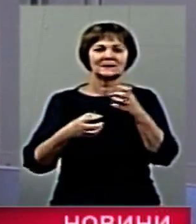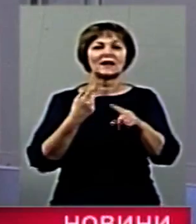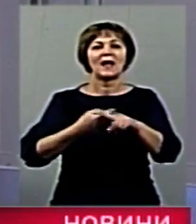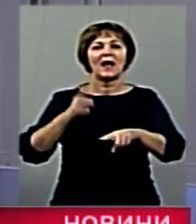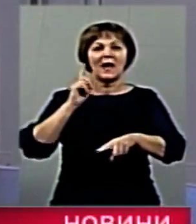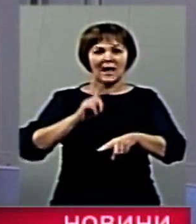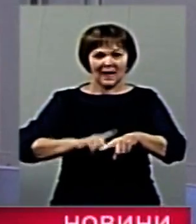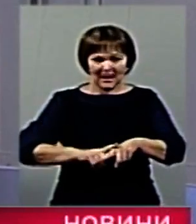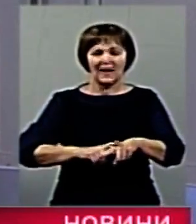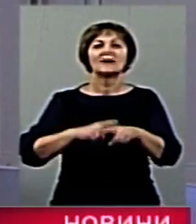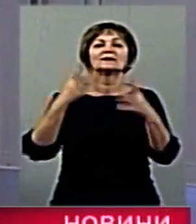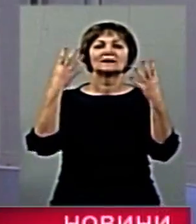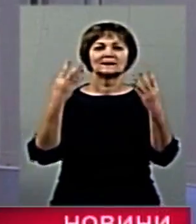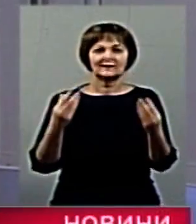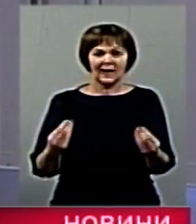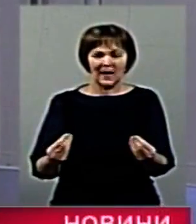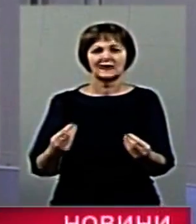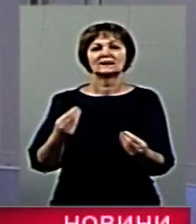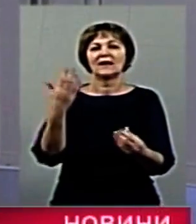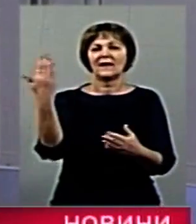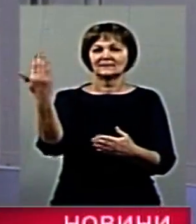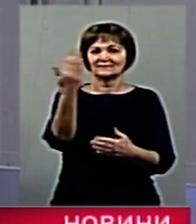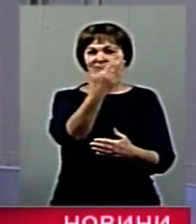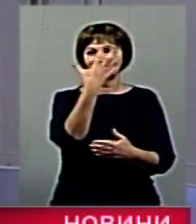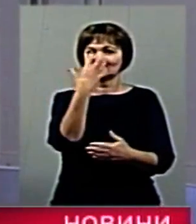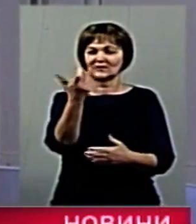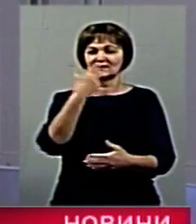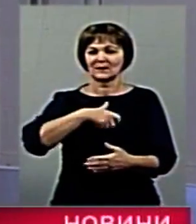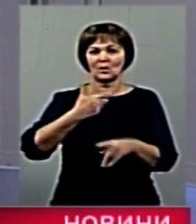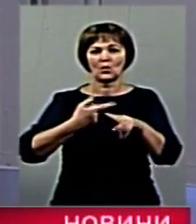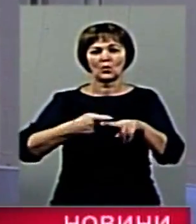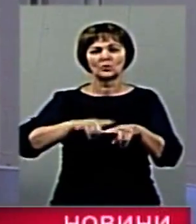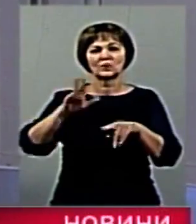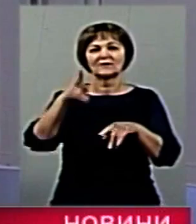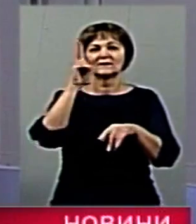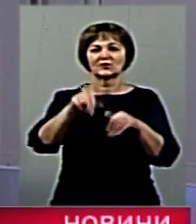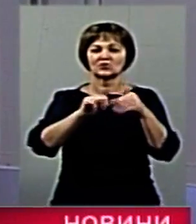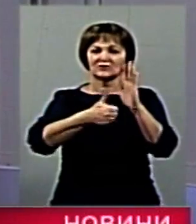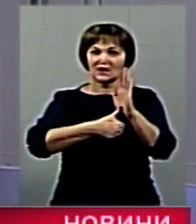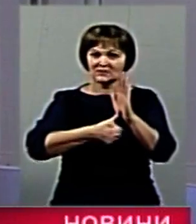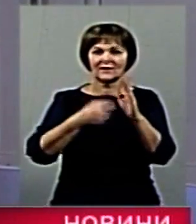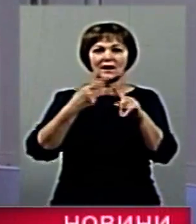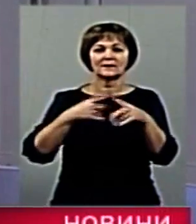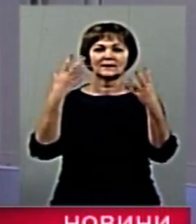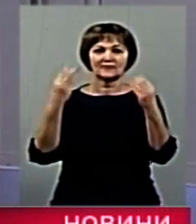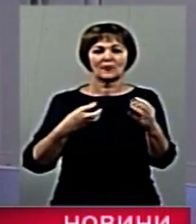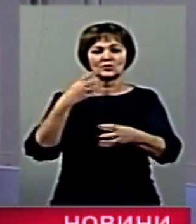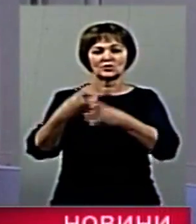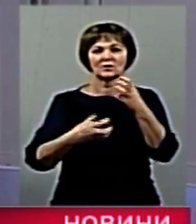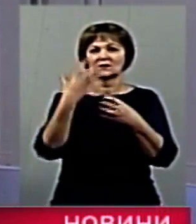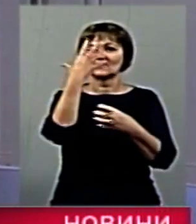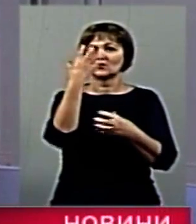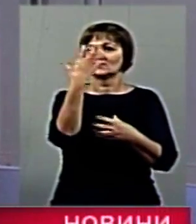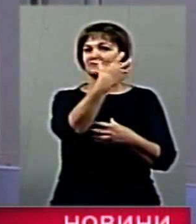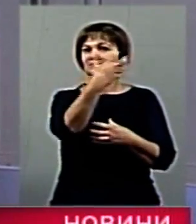музейних селфі. В Україні цьогоріч акція проходить вже втретє. У 2016 році до Міжнародного дня селфі долучилося